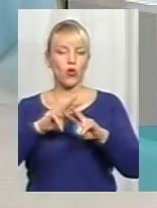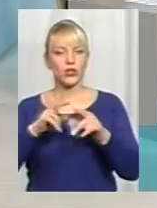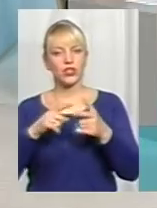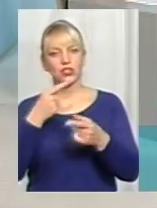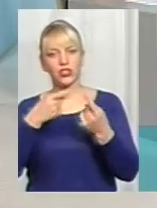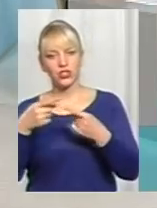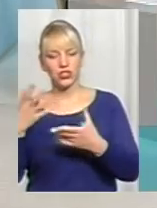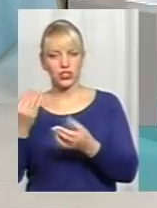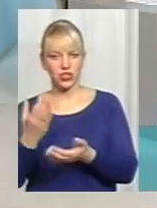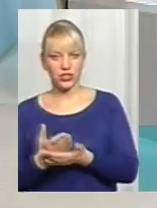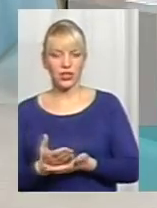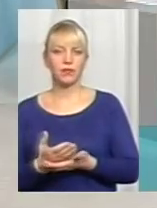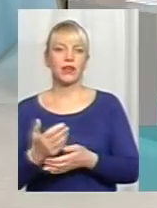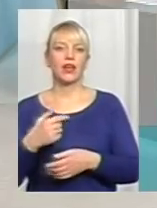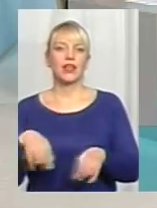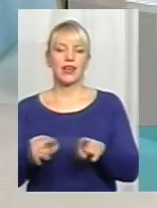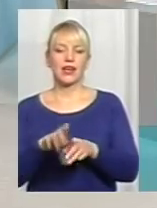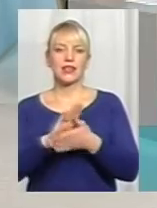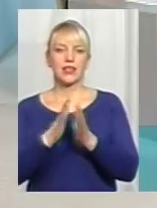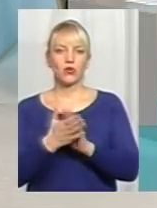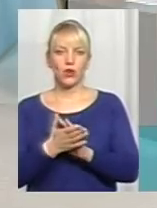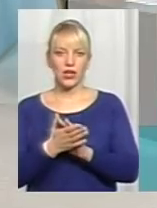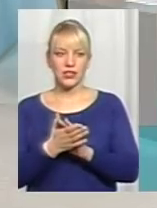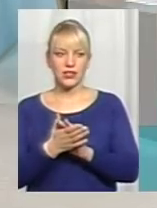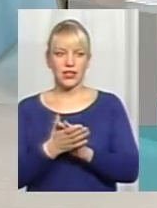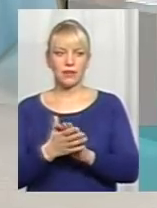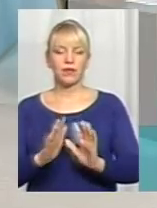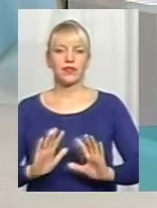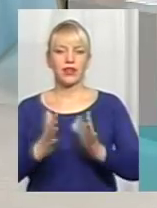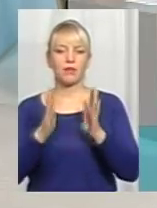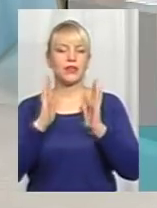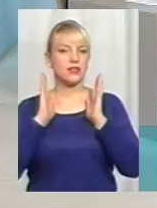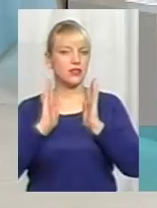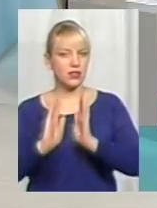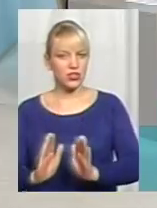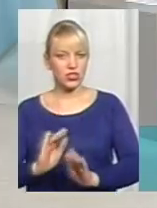така ситуація в Хмельницькій області трапилася лише в Ізяславській колонії.